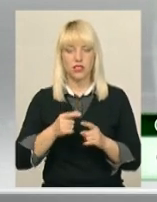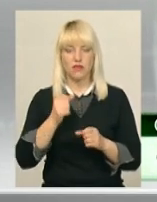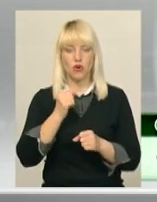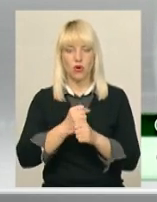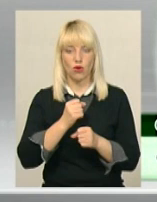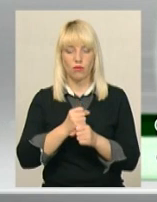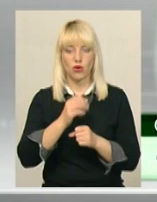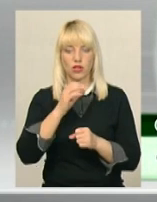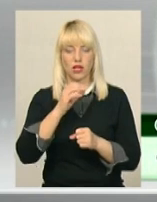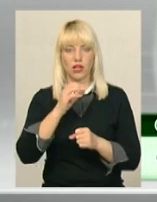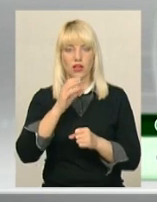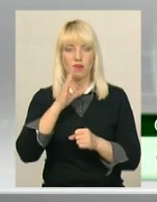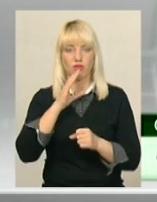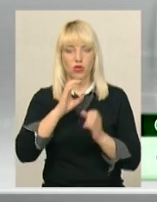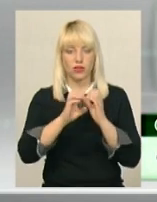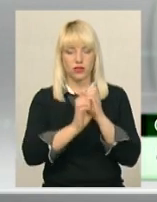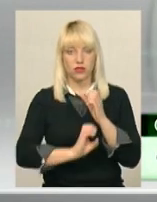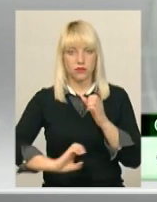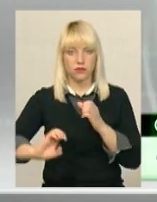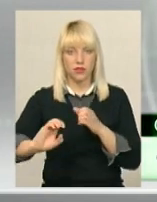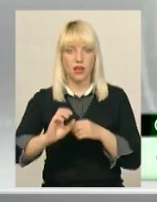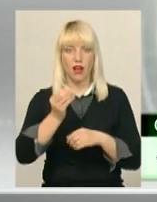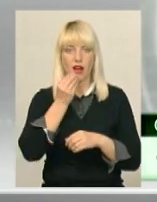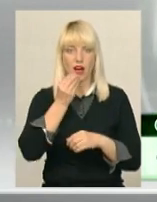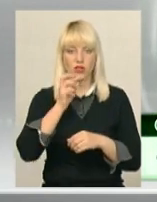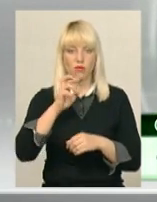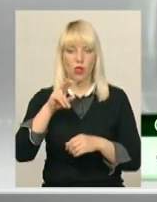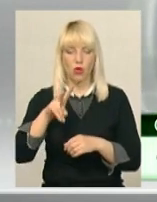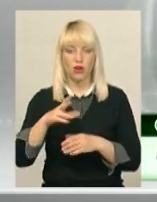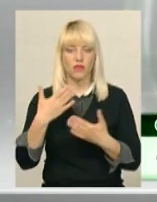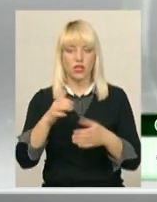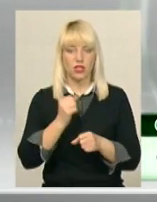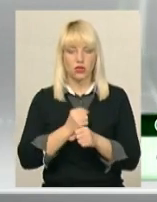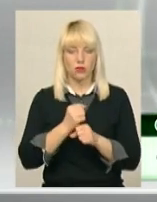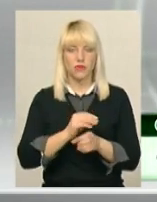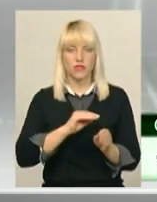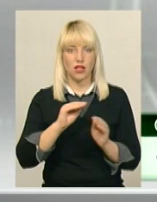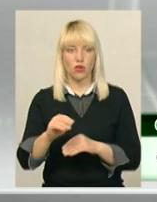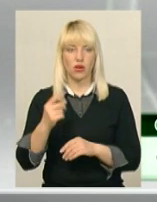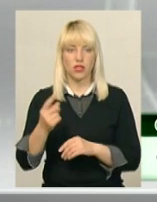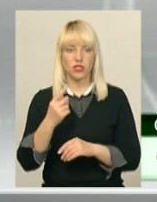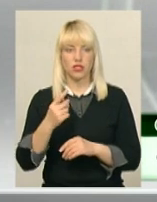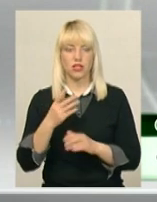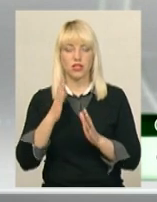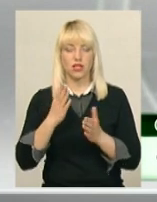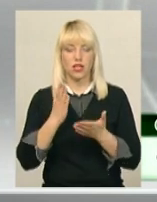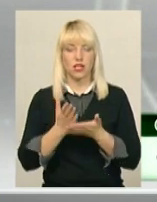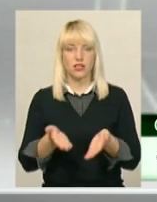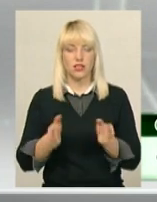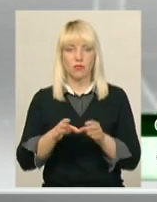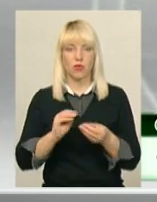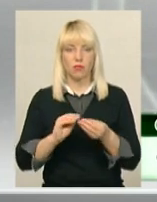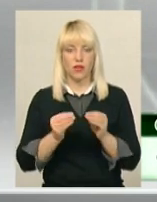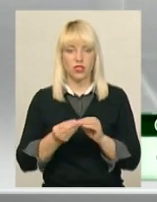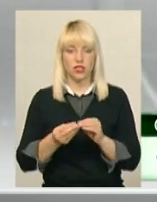харчоблоку зроблені. Навіть встановлено лічильник. Тільки залишається проблематичним підведення води